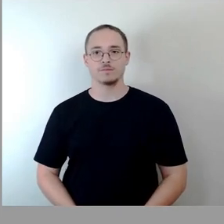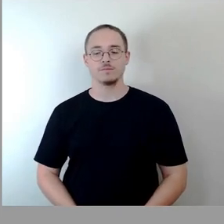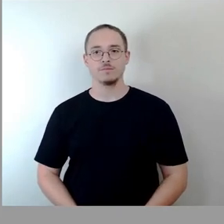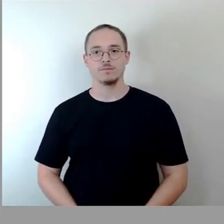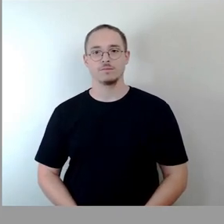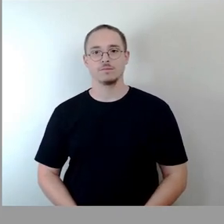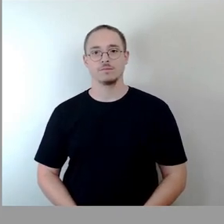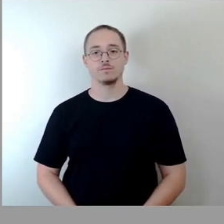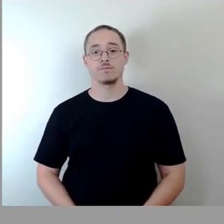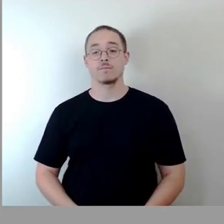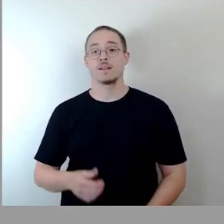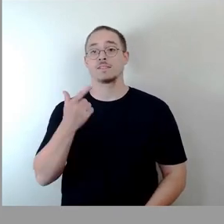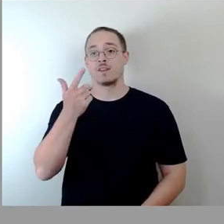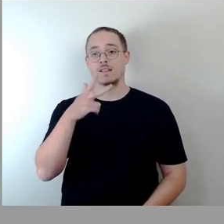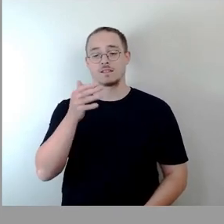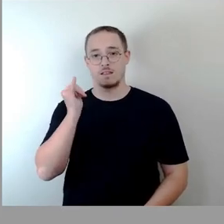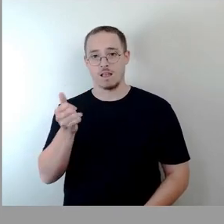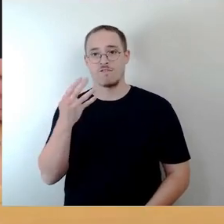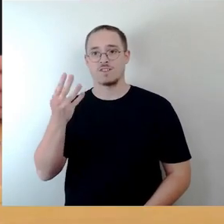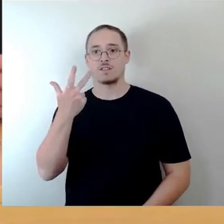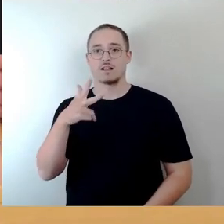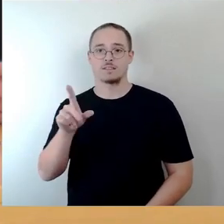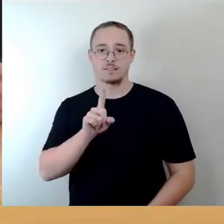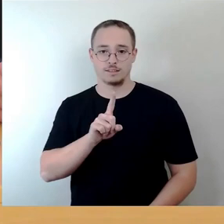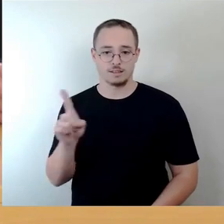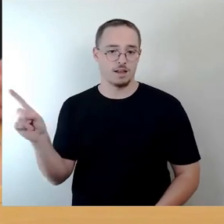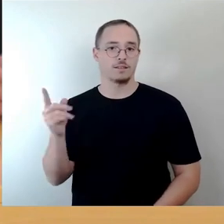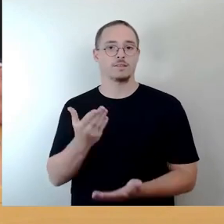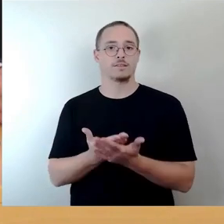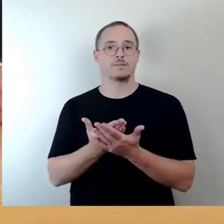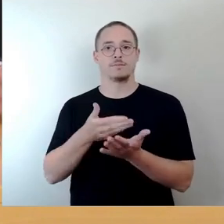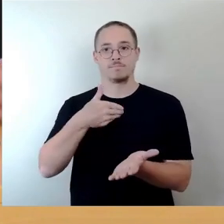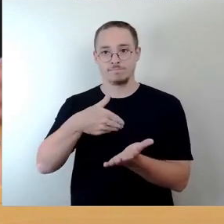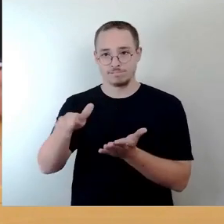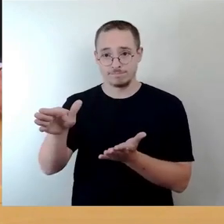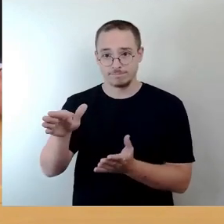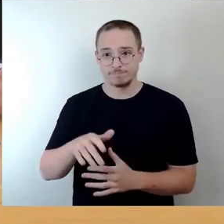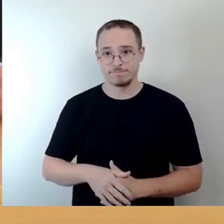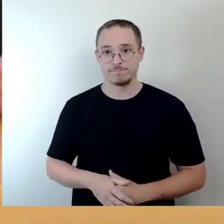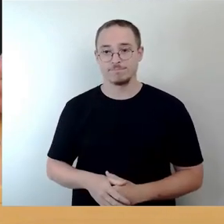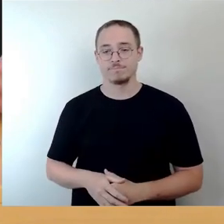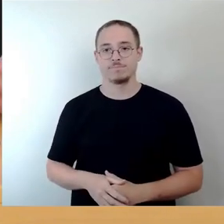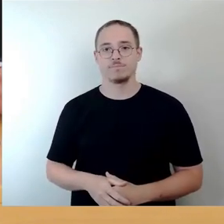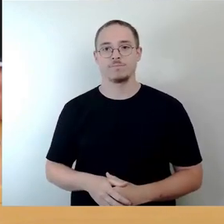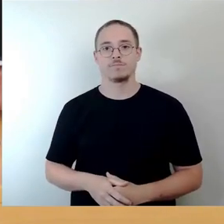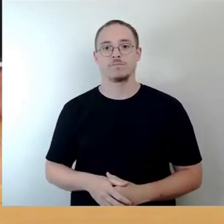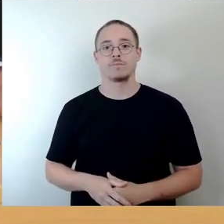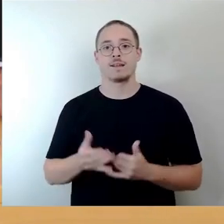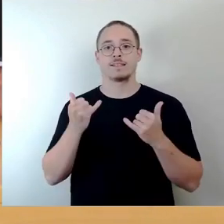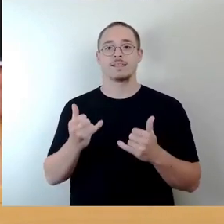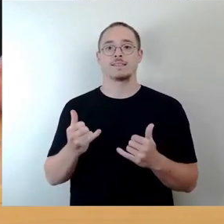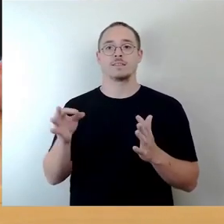Das hätte mit 32, 34, nein, keine Mehrheit gefunden. Dann stelle ich zur Abstimmung Top 29,